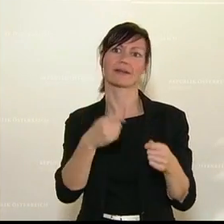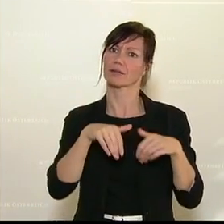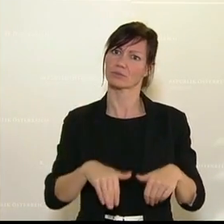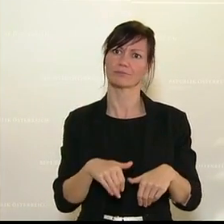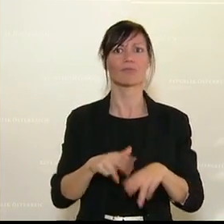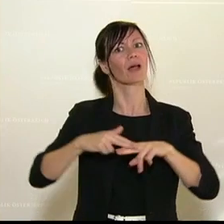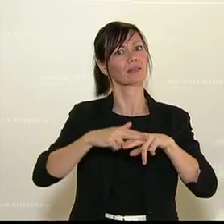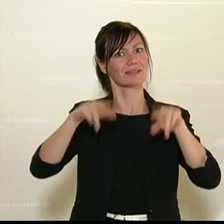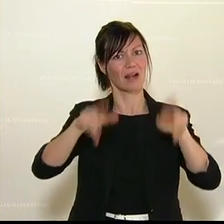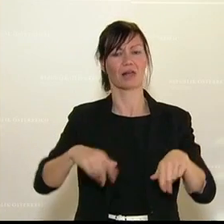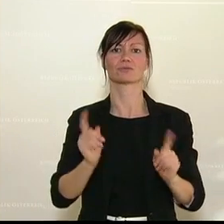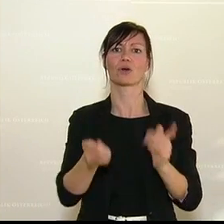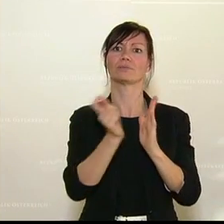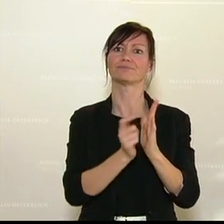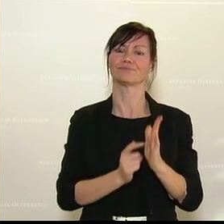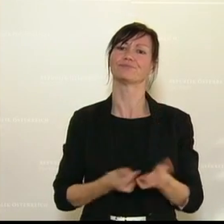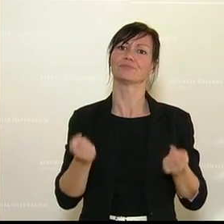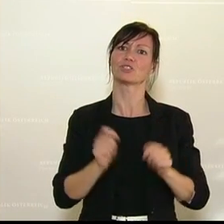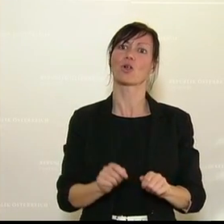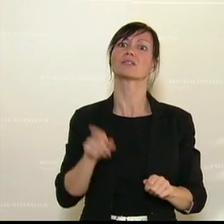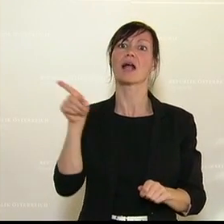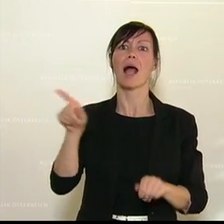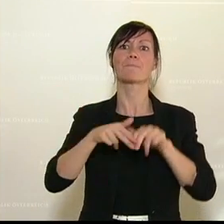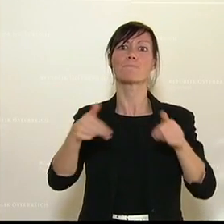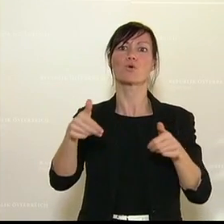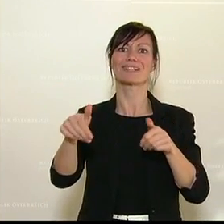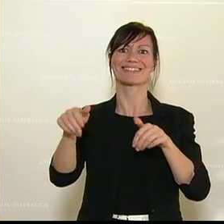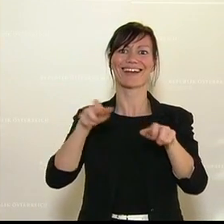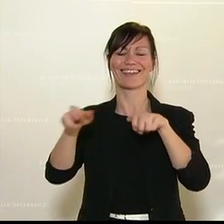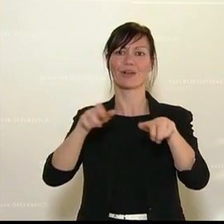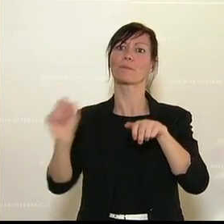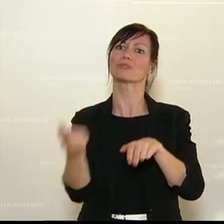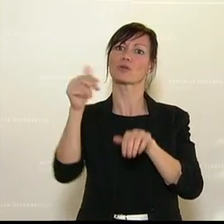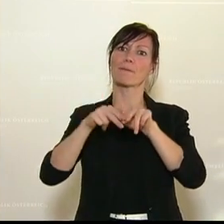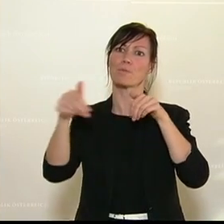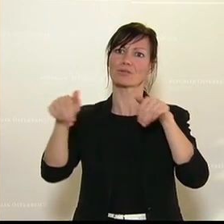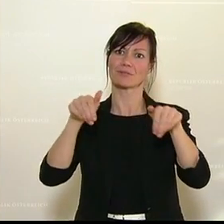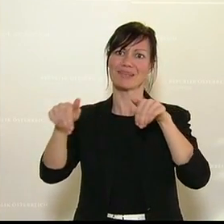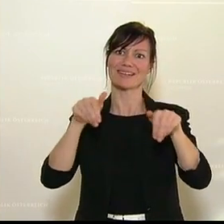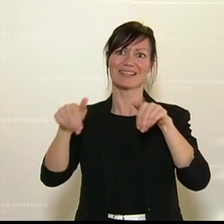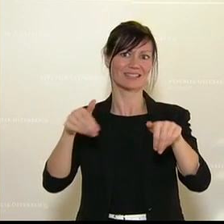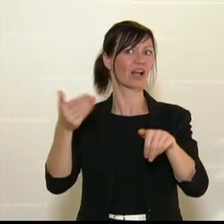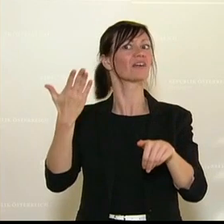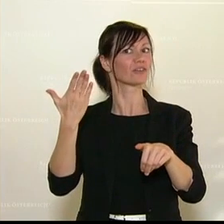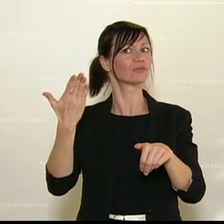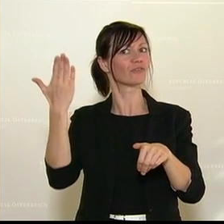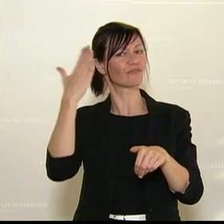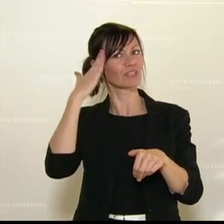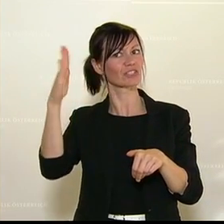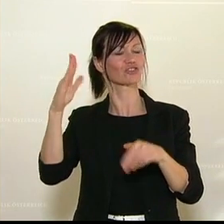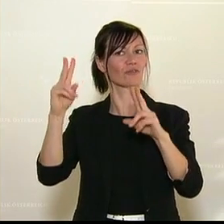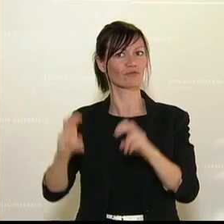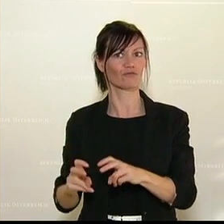Nationalrat wolle beschließen, die Bundesregierung und insbesondere der Bundesminister für Bildung, Wissenschaft und Forschung werden aufgefordert, die notwendigen